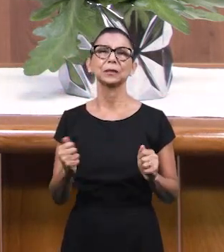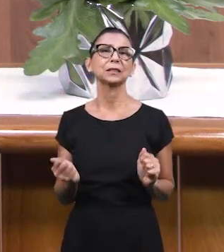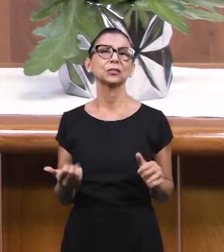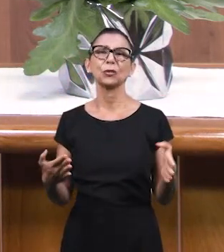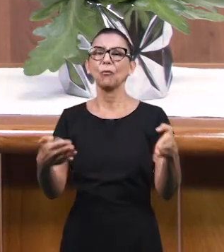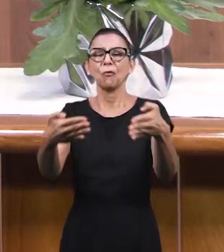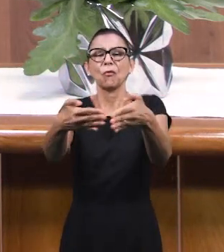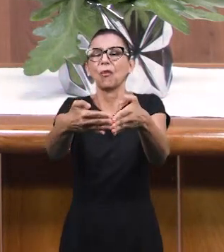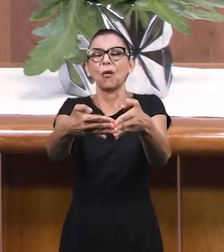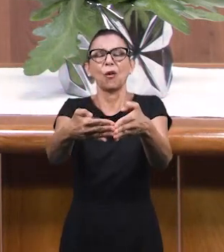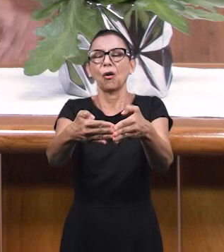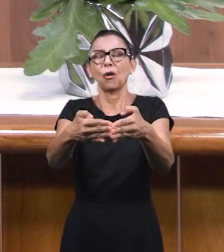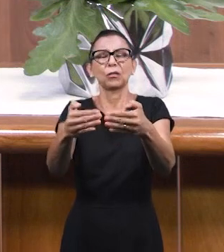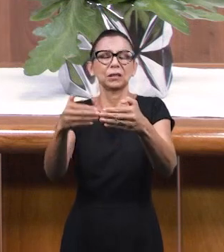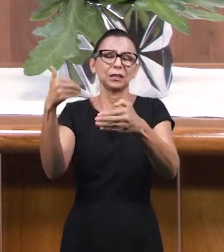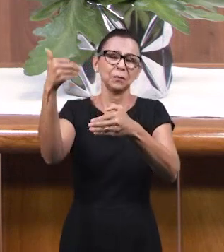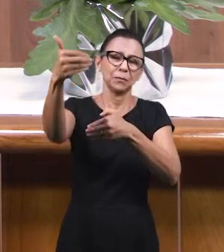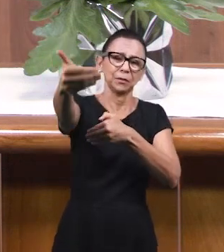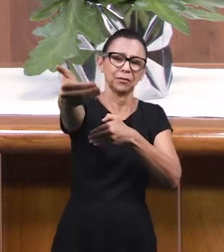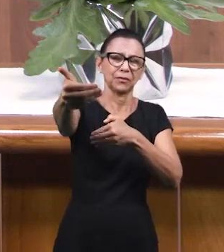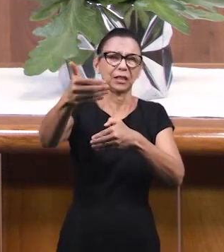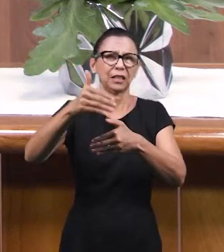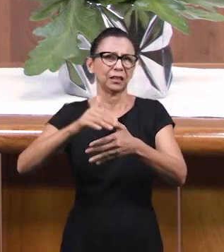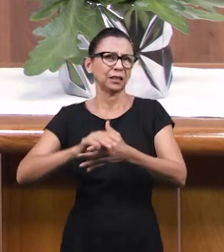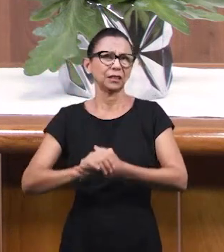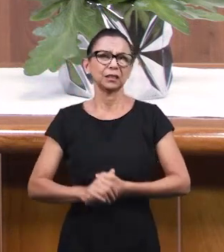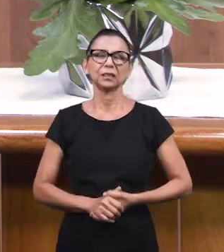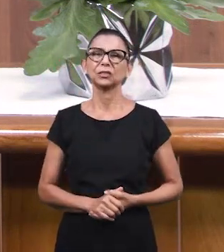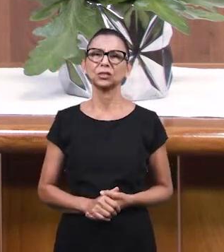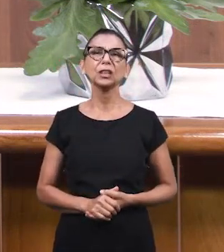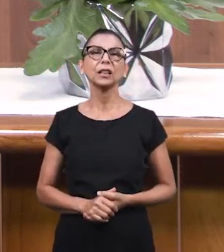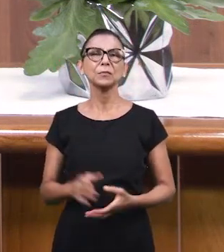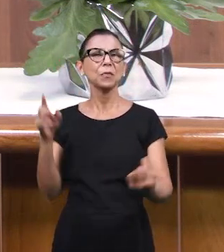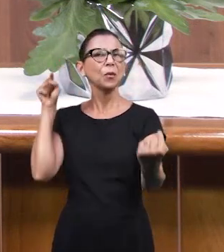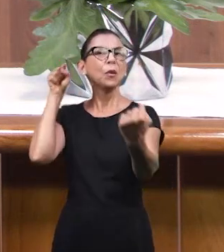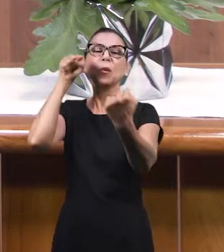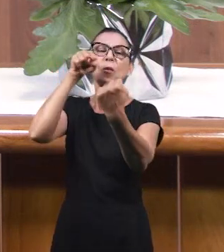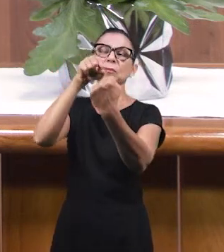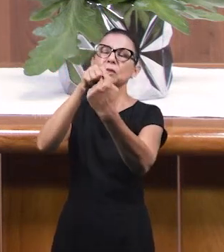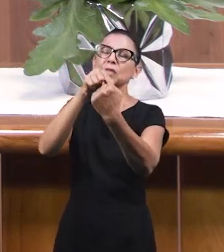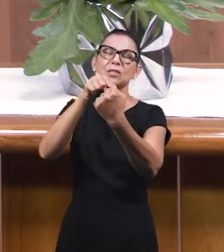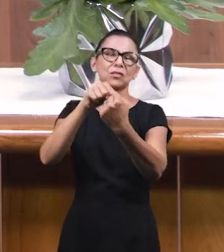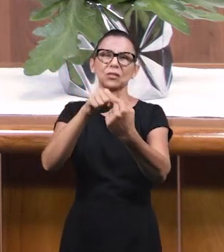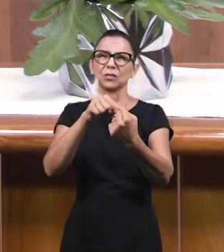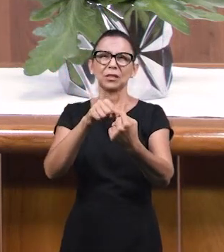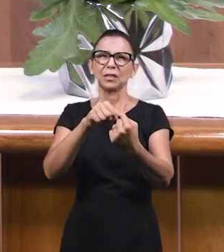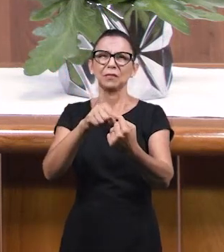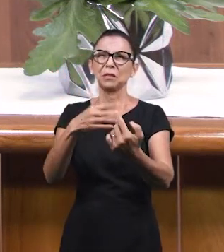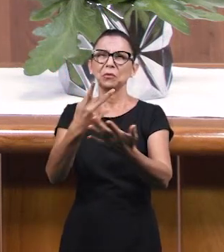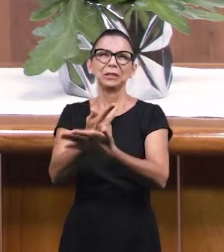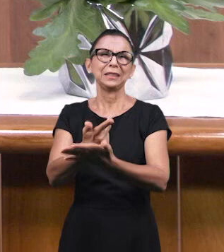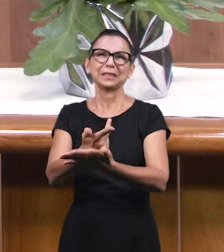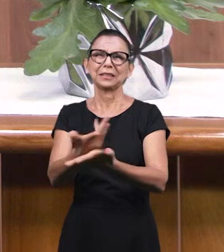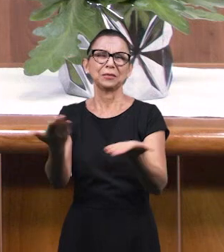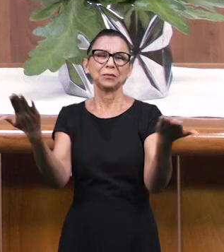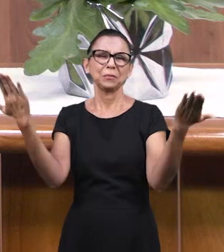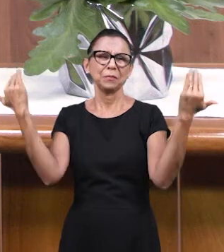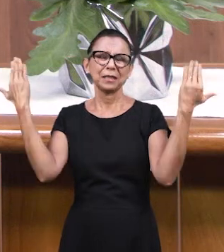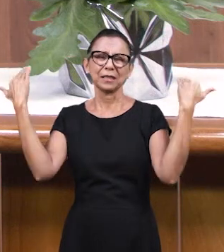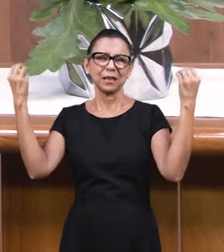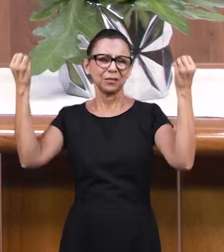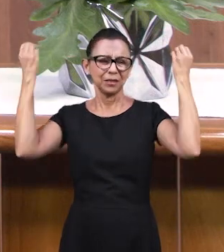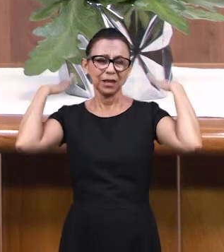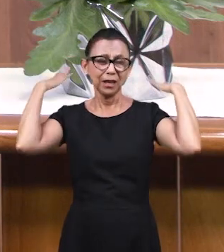некоторые вещи надо оставлять позади. Забывать заднее. Простираться вперед. Стремиться к цели.